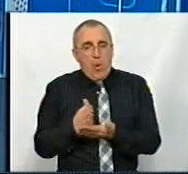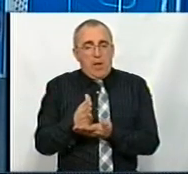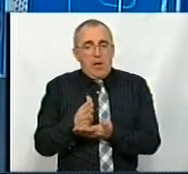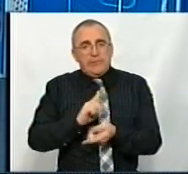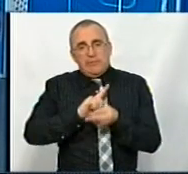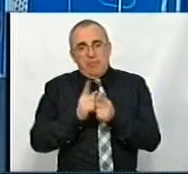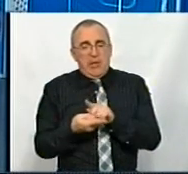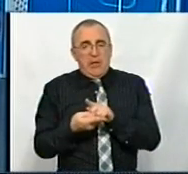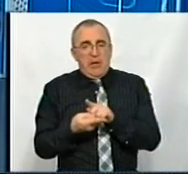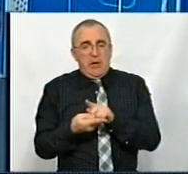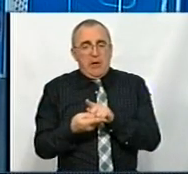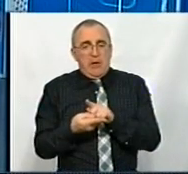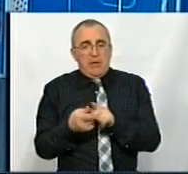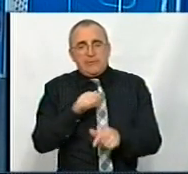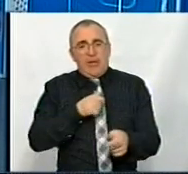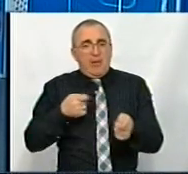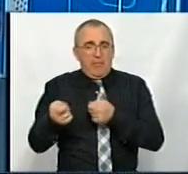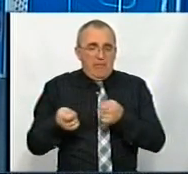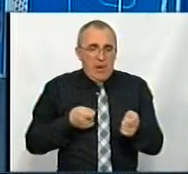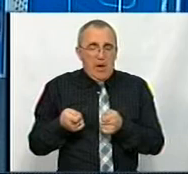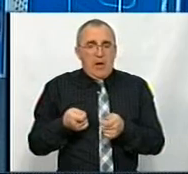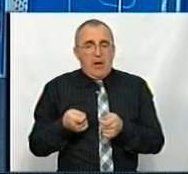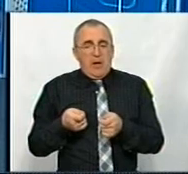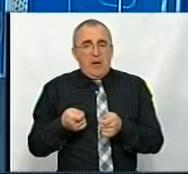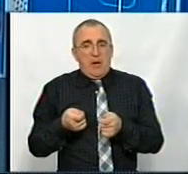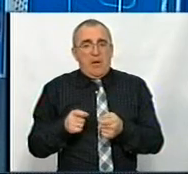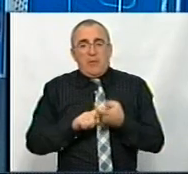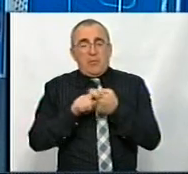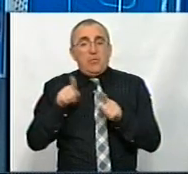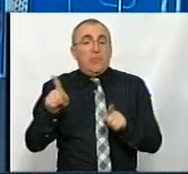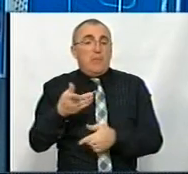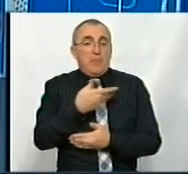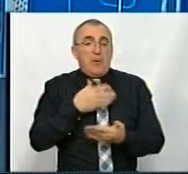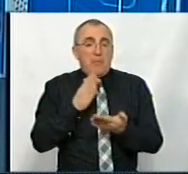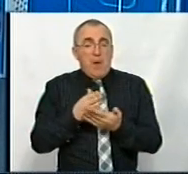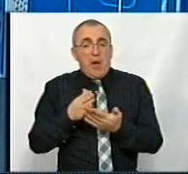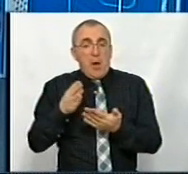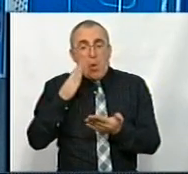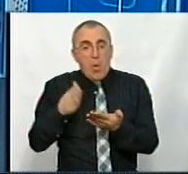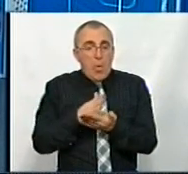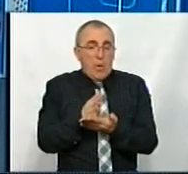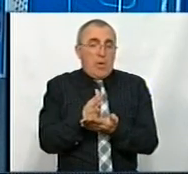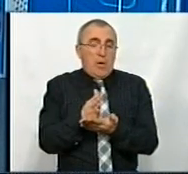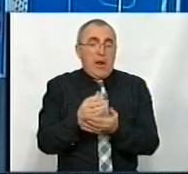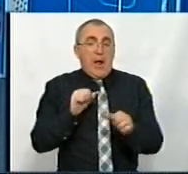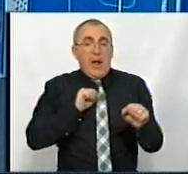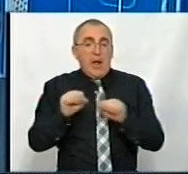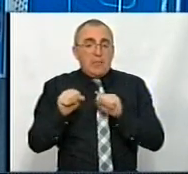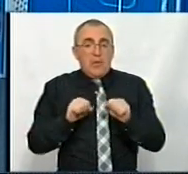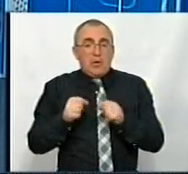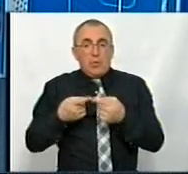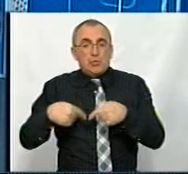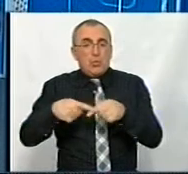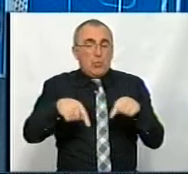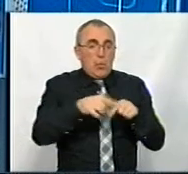зміна самоврядування акцентів призводить до того, що ми маємо орієнтуватися, що вже просто адміністративні структури,